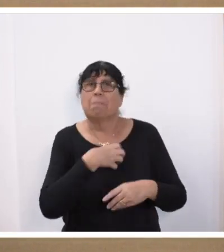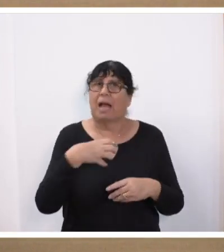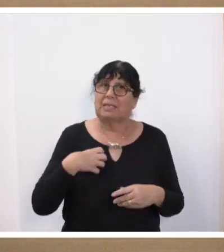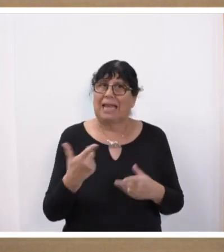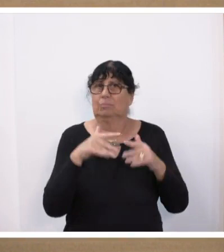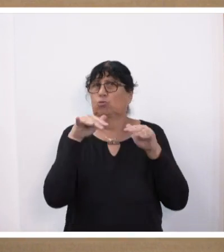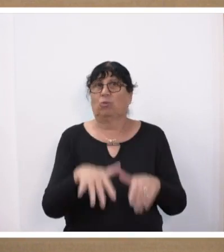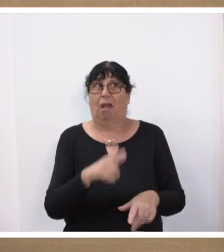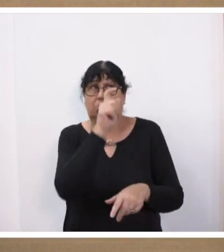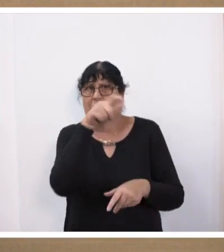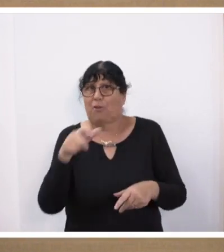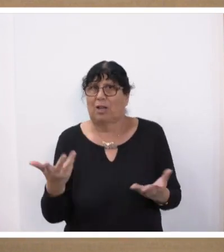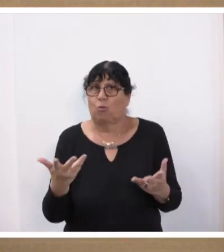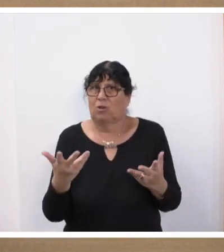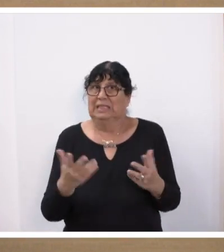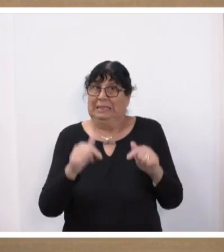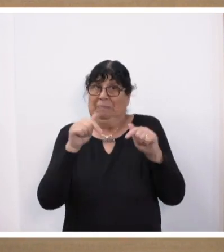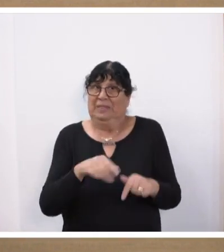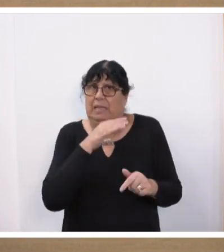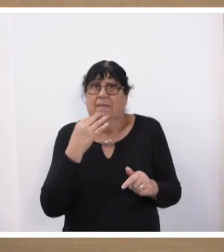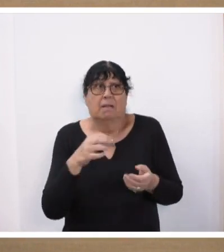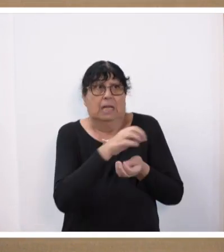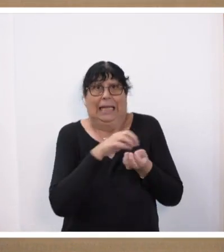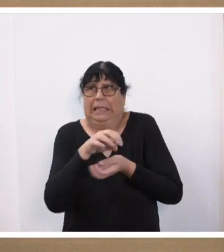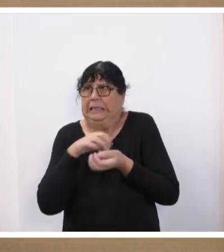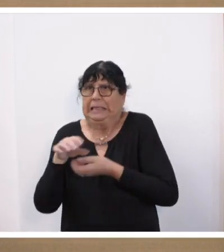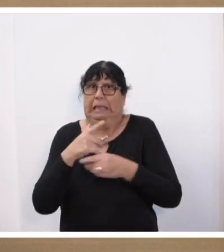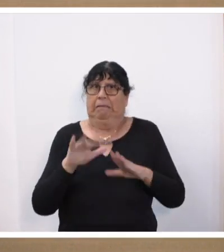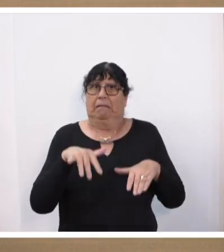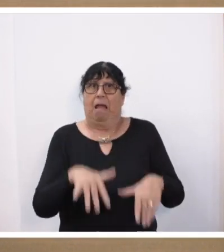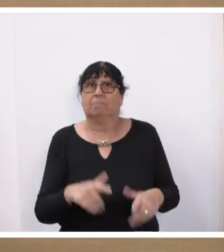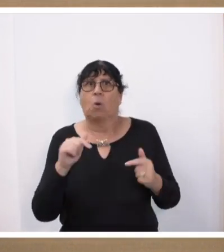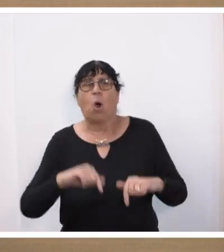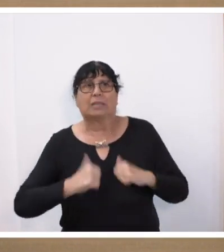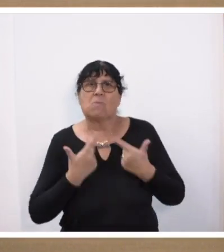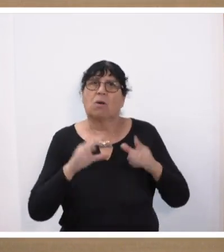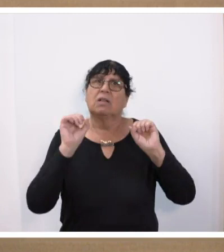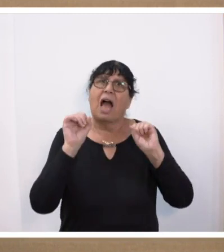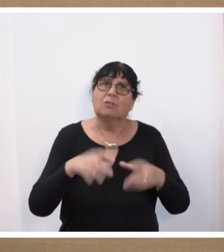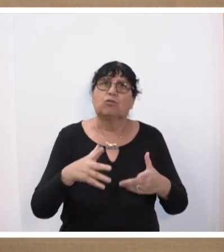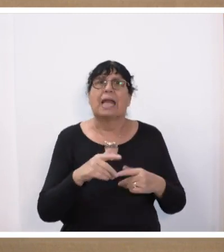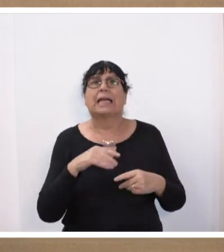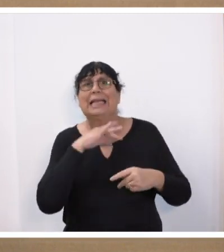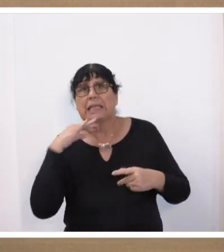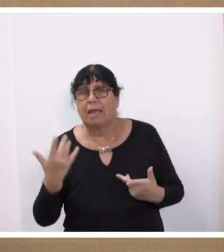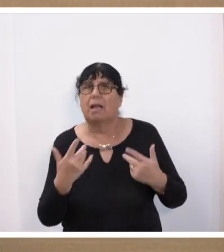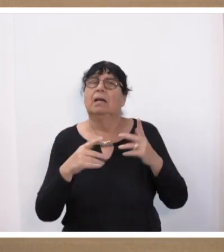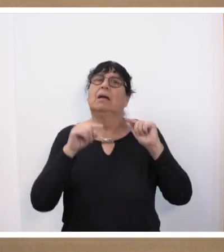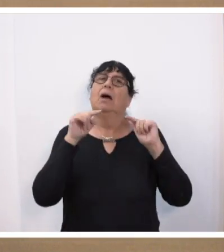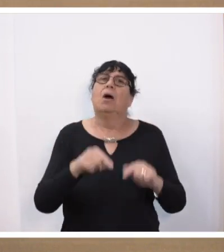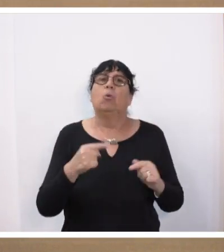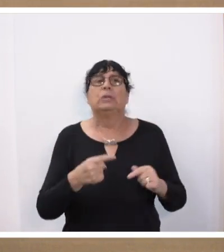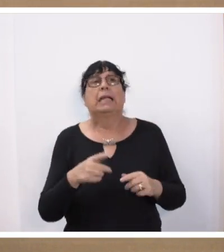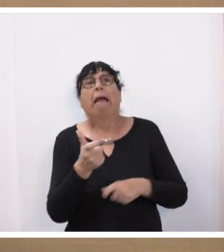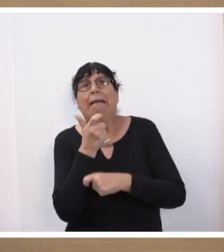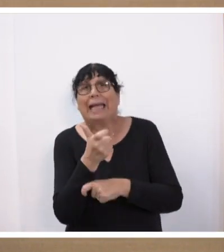dass wir in einer Phase sind, in der es multiple Krisen gibt. Wir haben heute Morgen den Anschlägen in Israel und dem dortigen drohenden Krieg gedacht. Wir